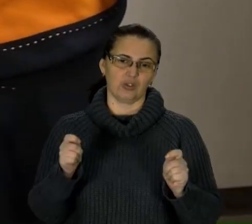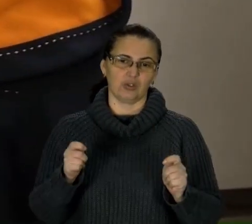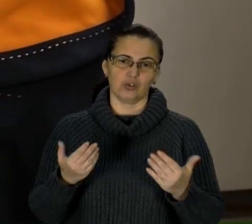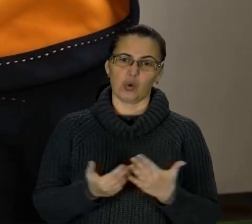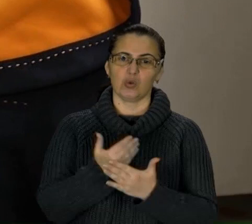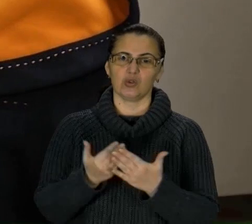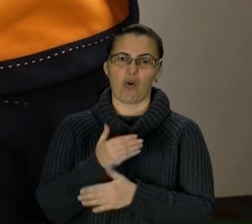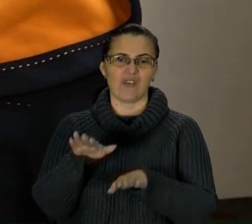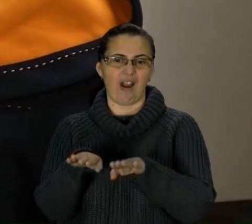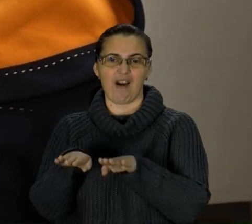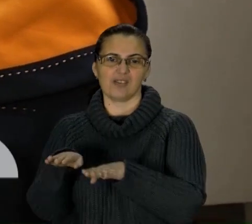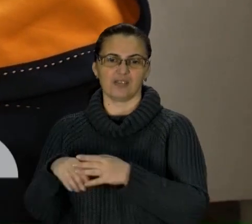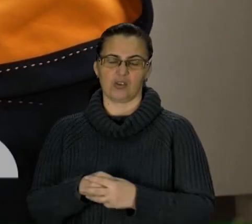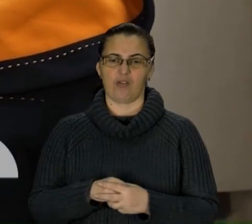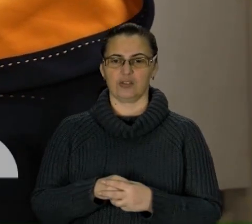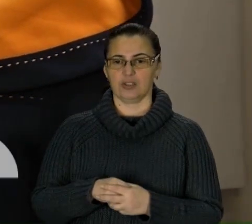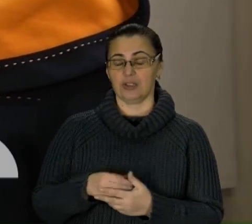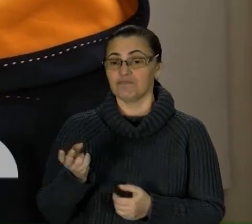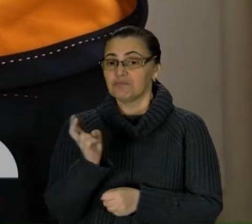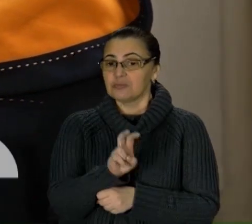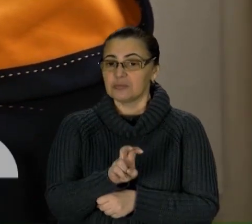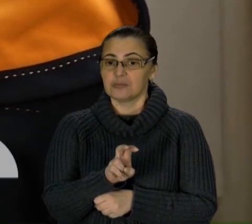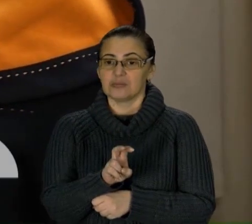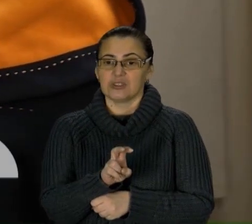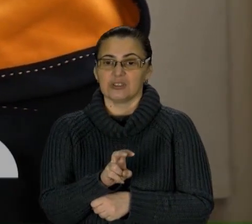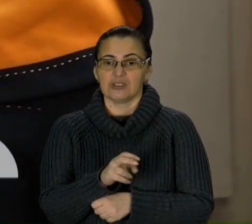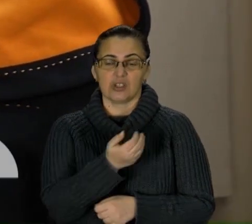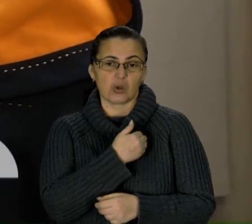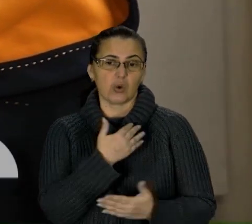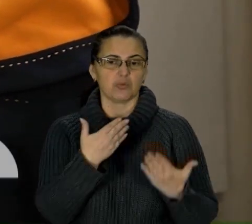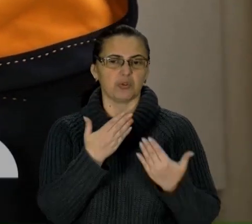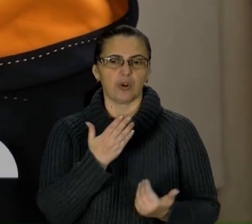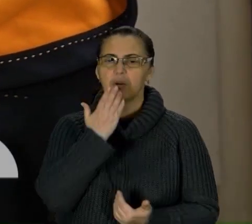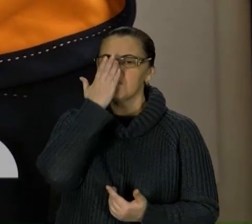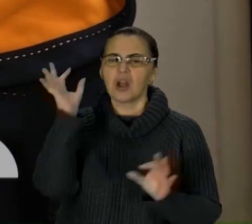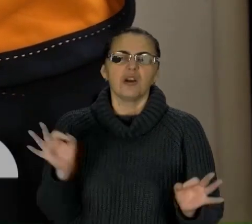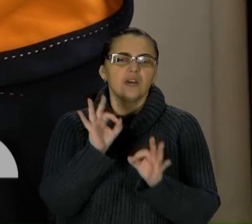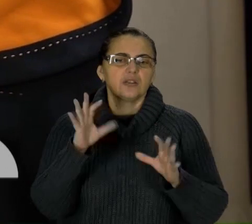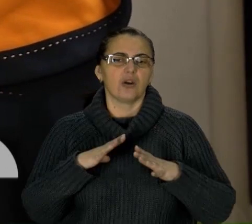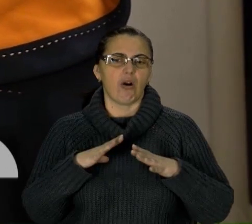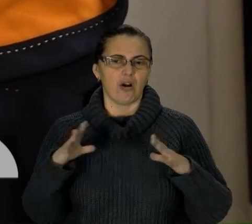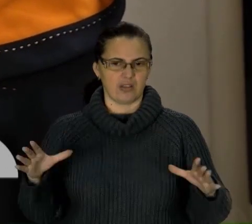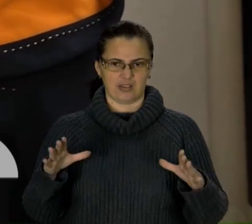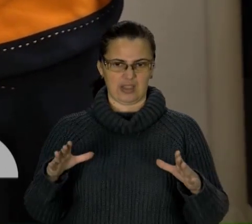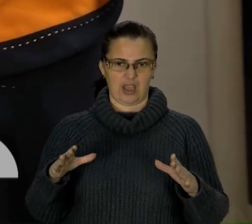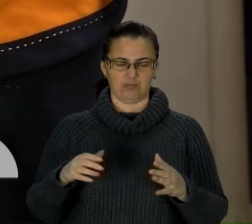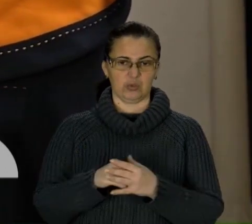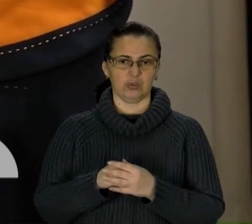Підійдеш до нього, щось попросиш, щось поговорити, там не було ніякої пихи, зверхності такої,